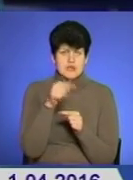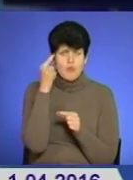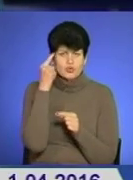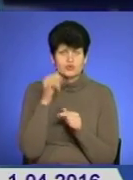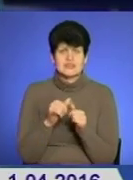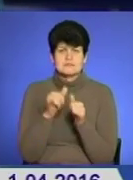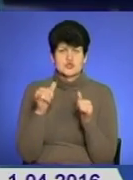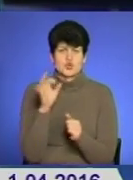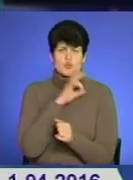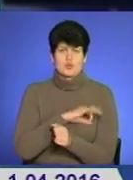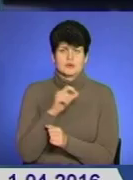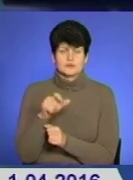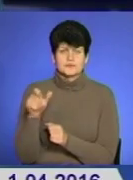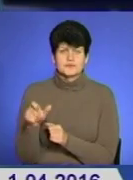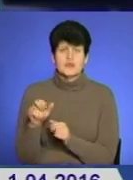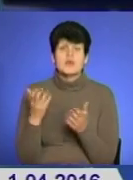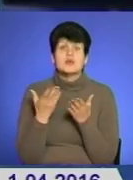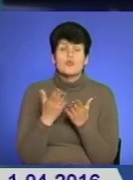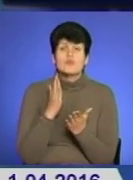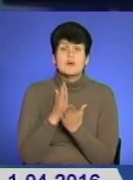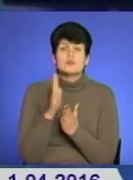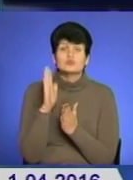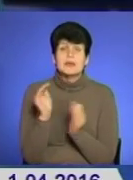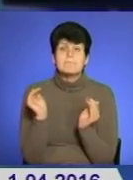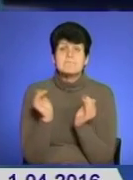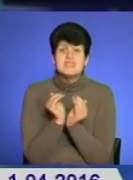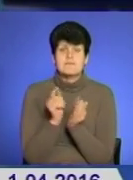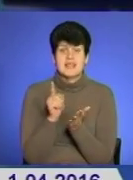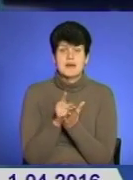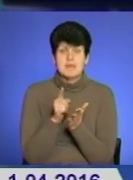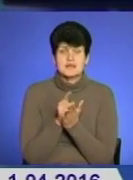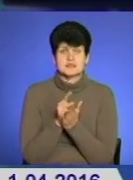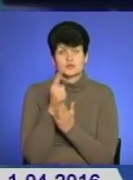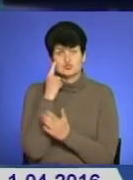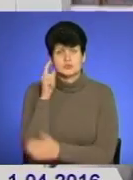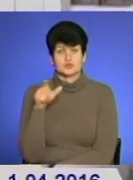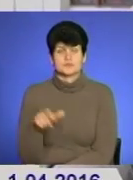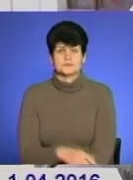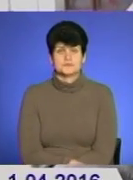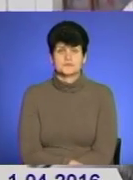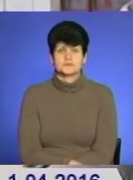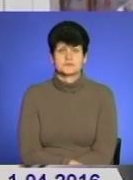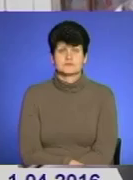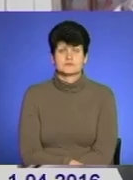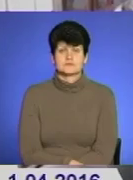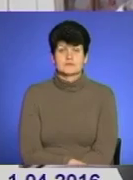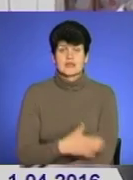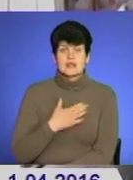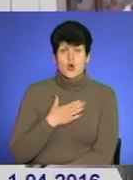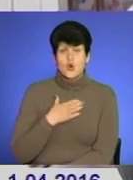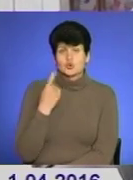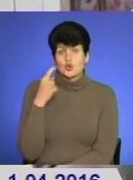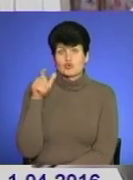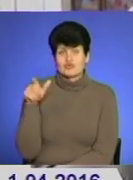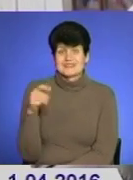збільшити доходи громадян. Якою ж має бути мінімальна пенсія, на думку тернополян? На одного чоловіка, я думаю,